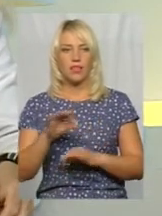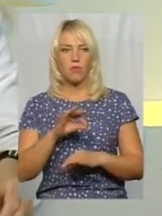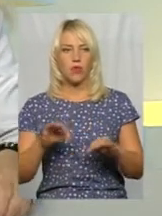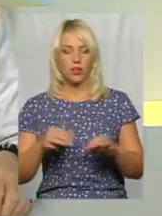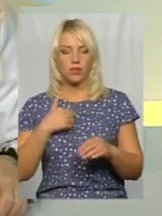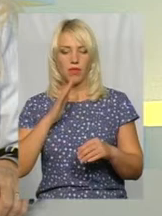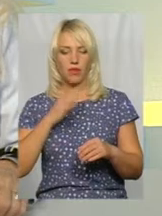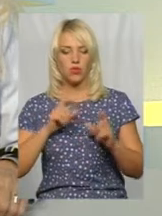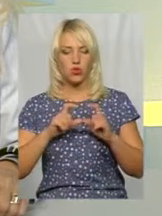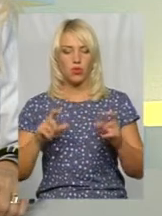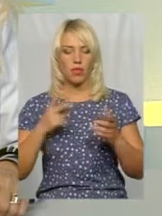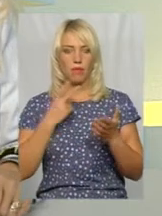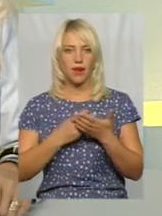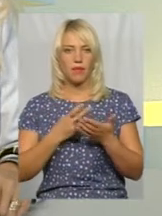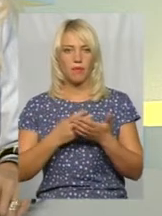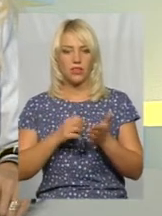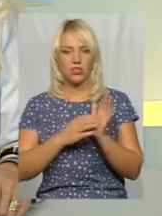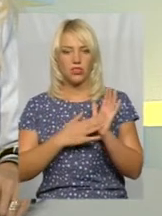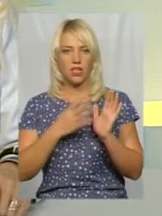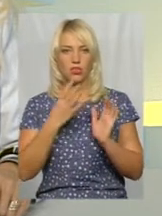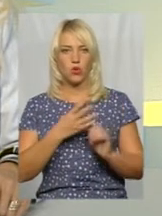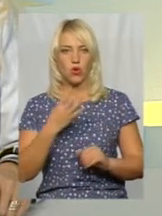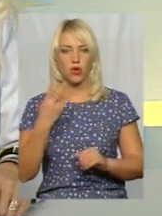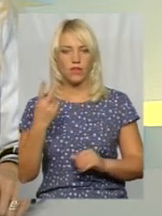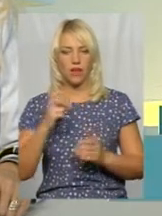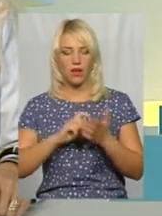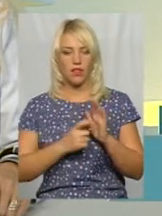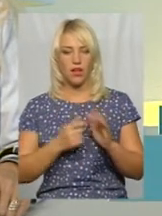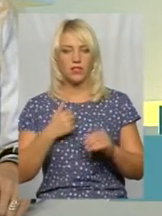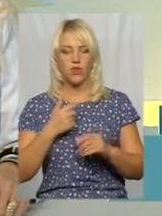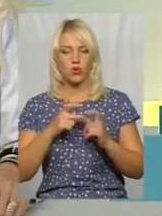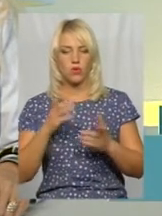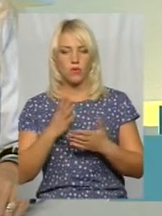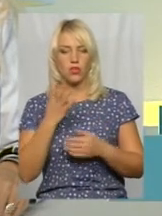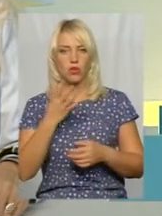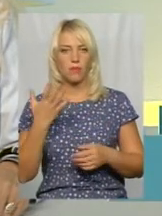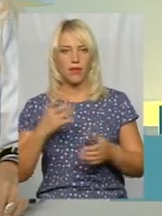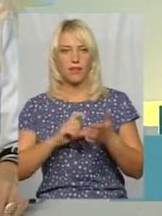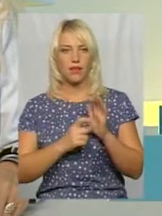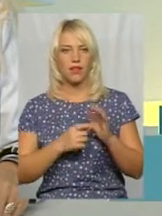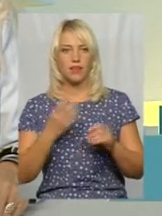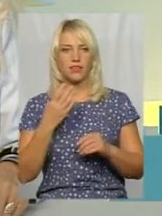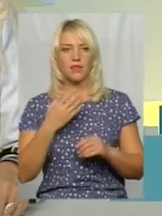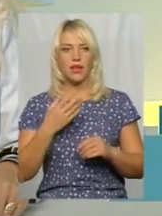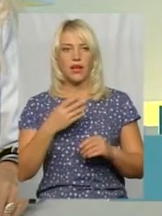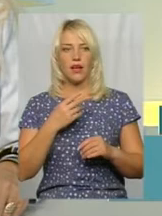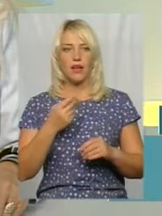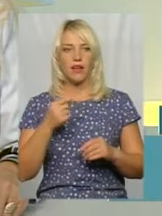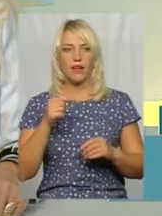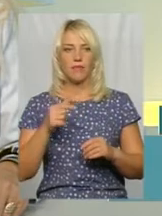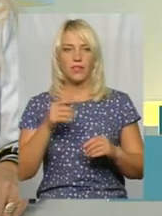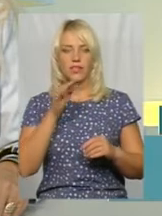42 класи, сьогодні школа має 45 класів. У свій час ми реконструювали під 4 класи,